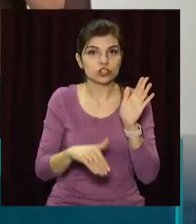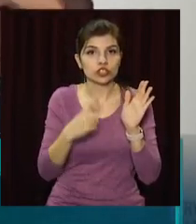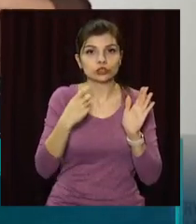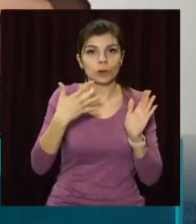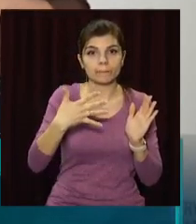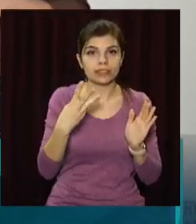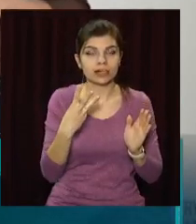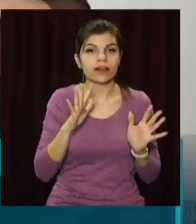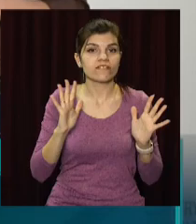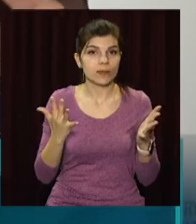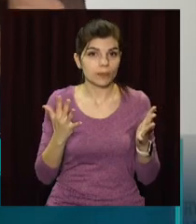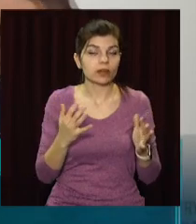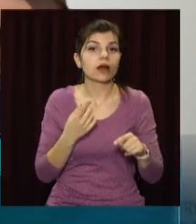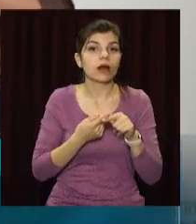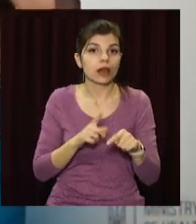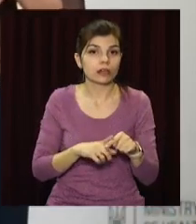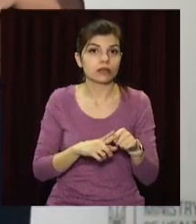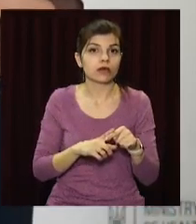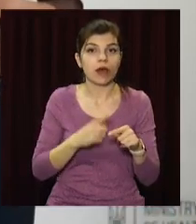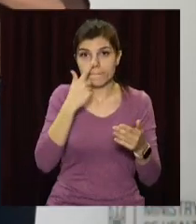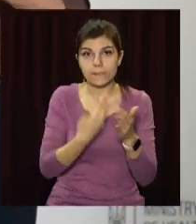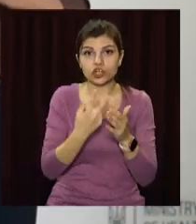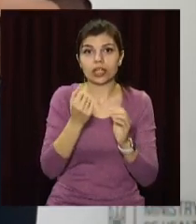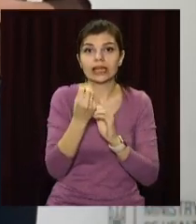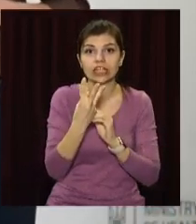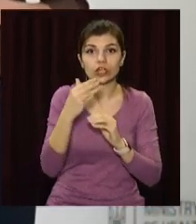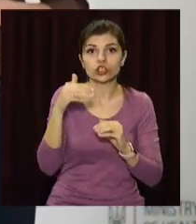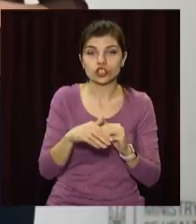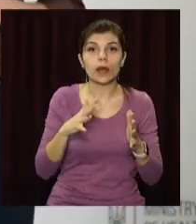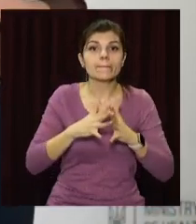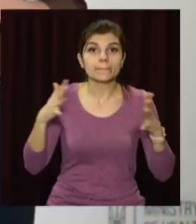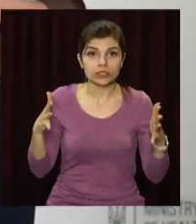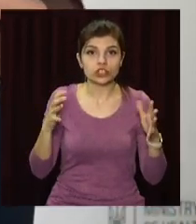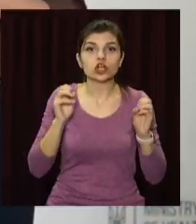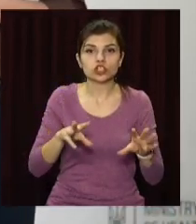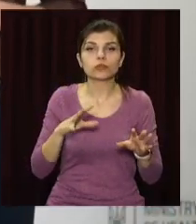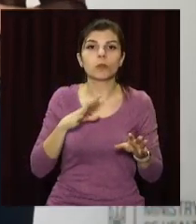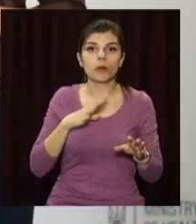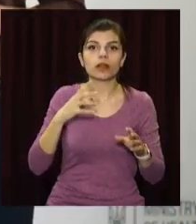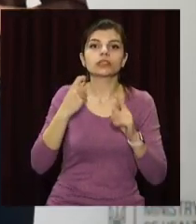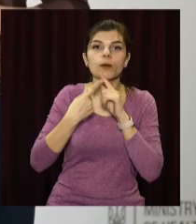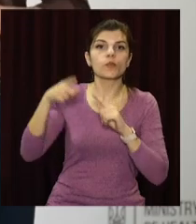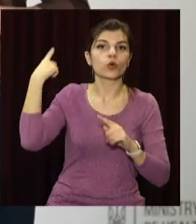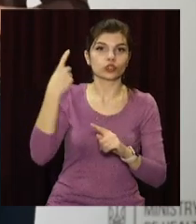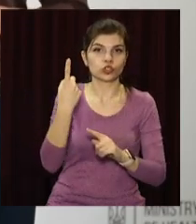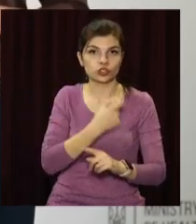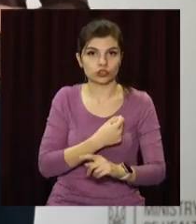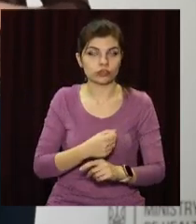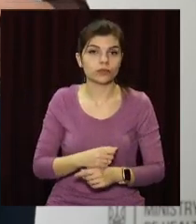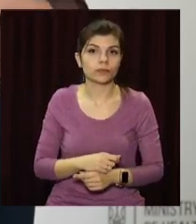153 випадка. І це на майже 13 тисяч більше, ніж було позаминулого тижня.